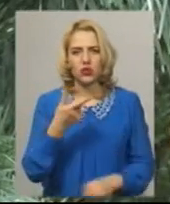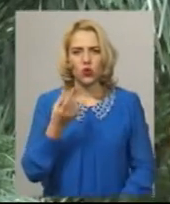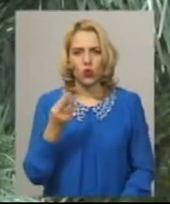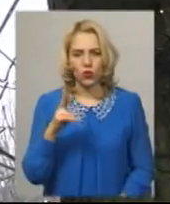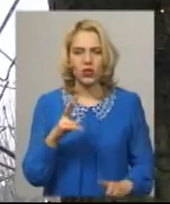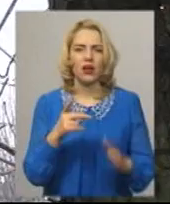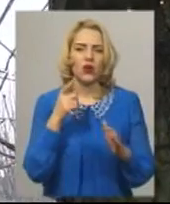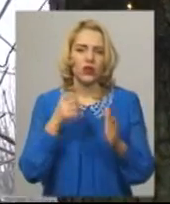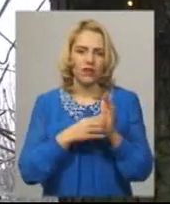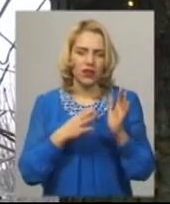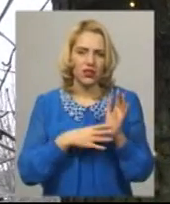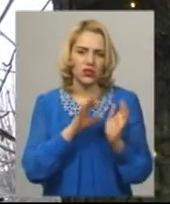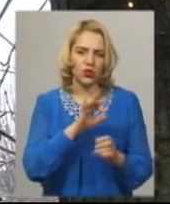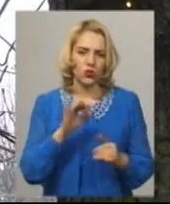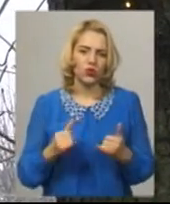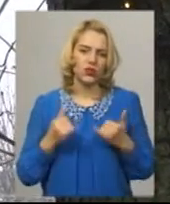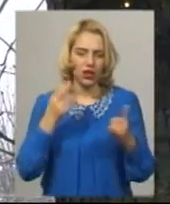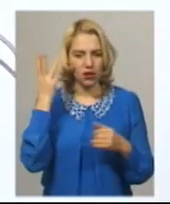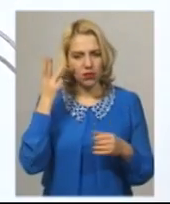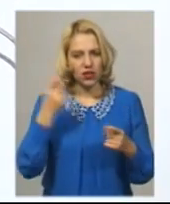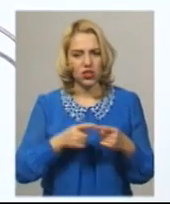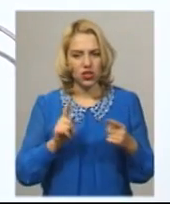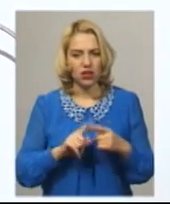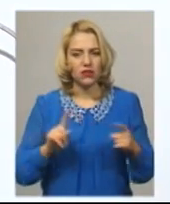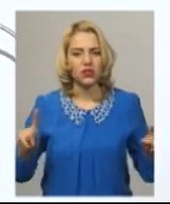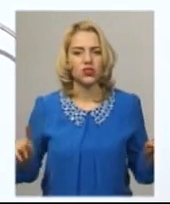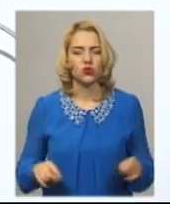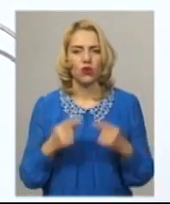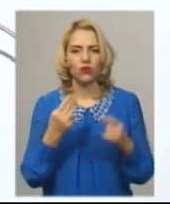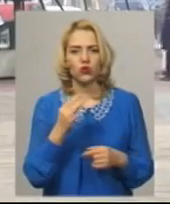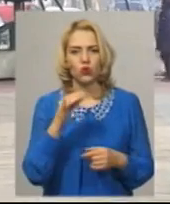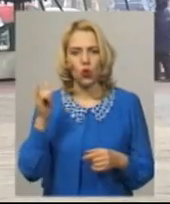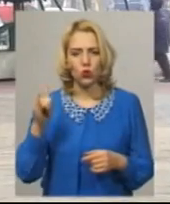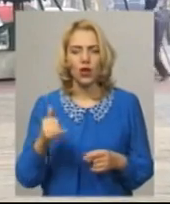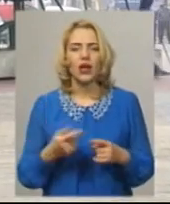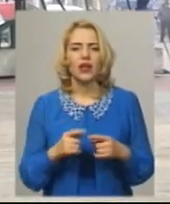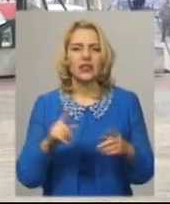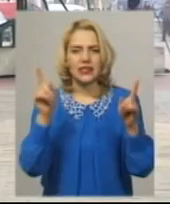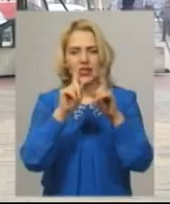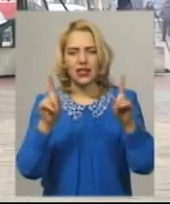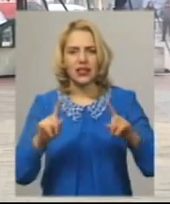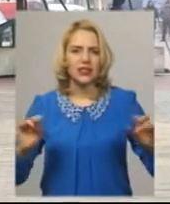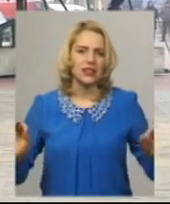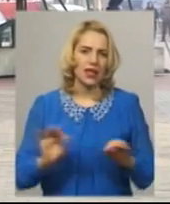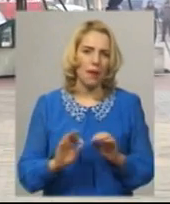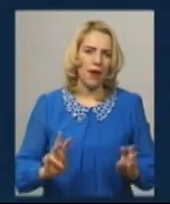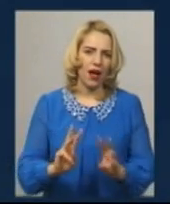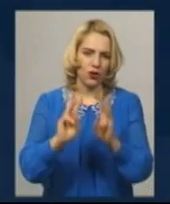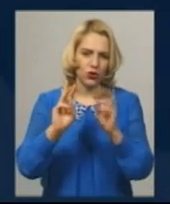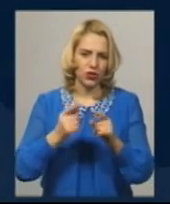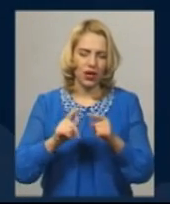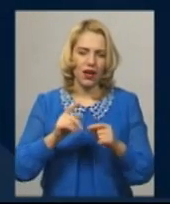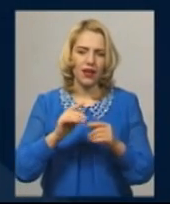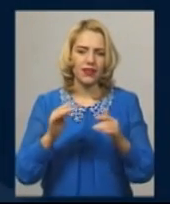19.00. Для хмельничан та гостей міста влаштовують зимове шоу «Зірки запалюють ялинку» біля кінотеатру Шевченка. На відкритті Різдвяного